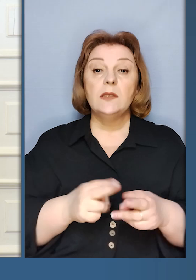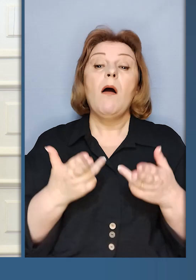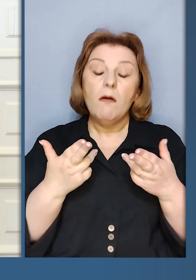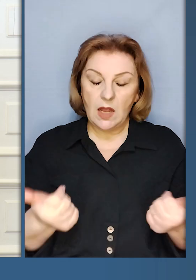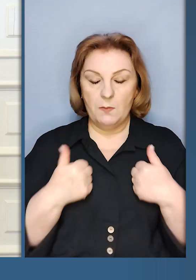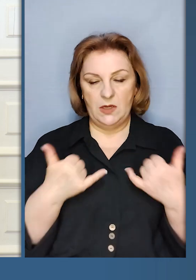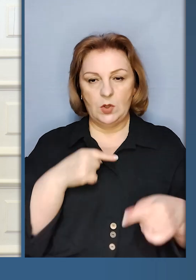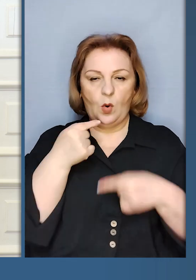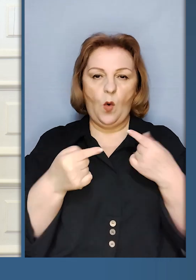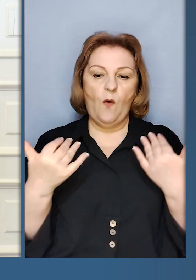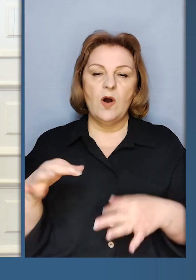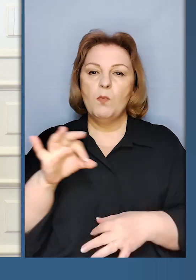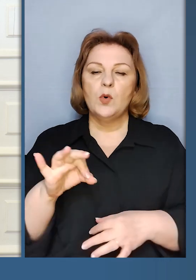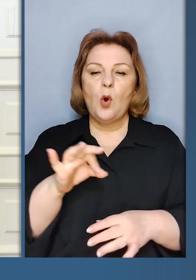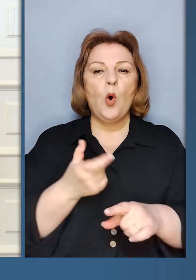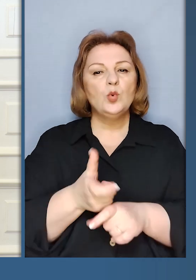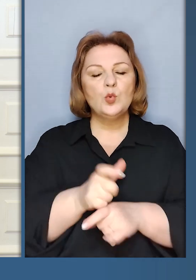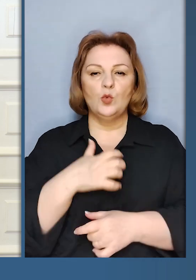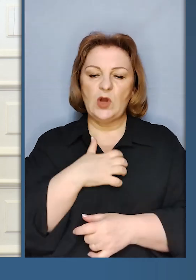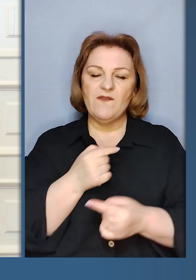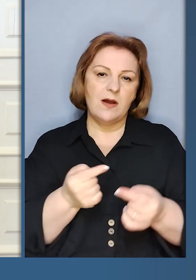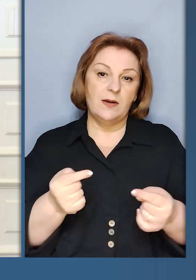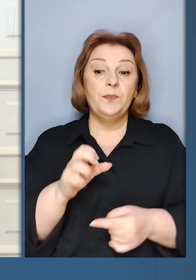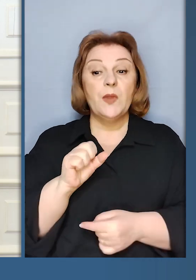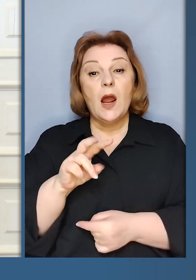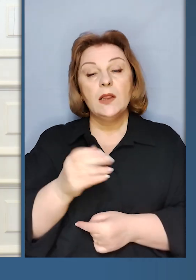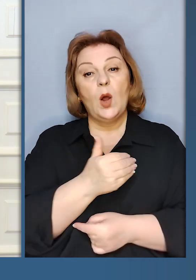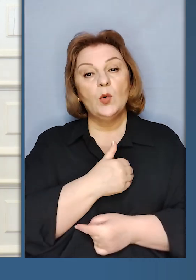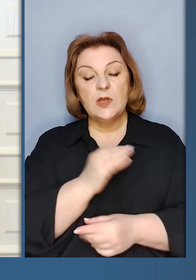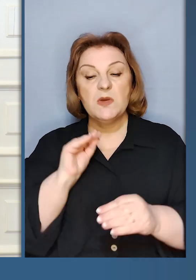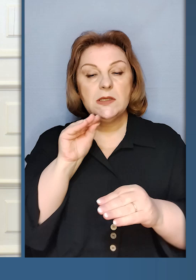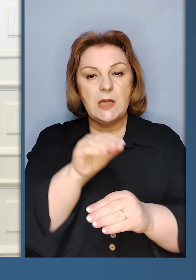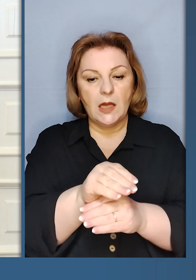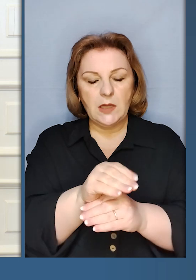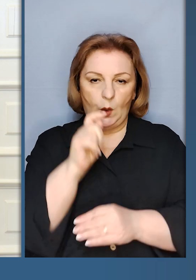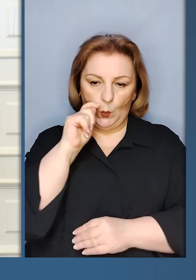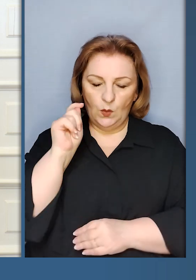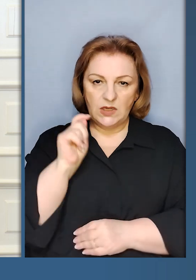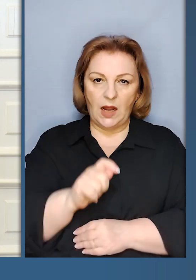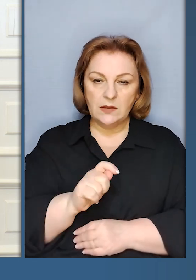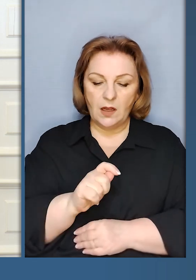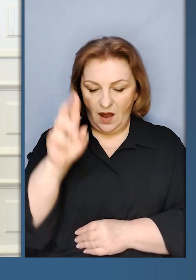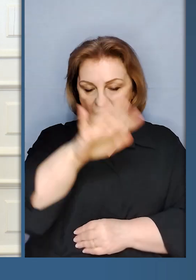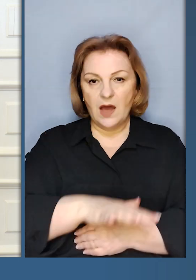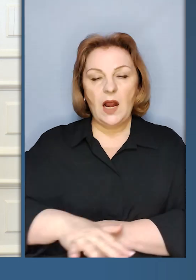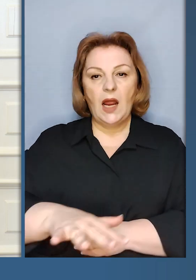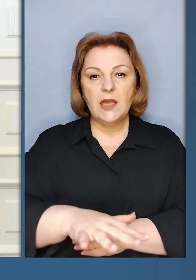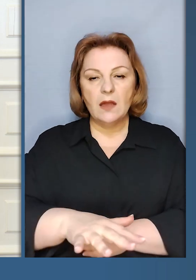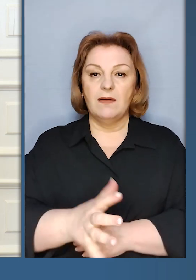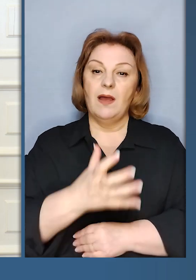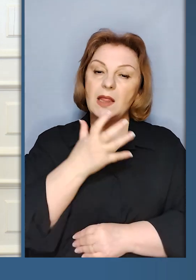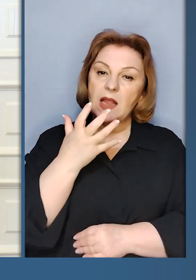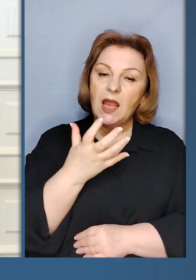Так, ми сьогодні говорили про дуже важливі речі, але я хотів би сказати, що Україна, країна